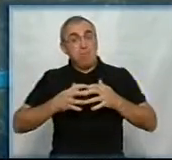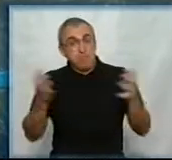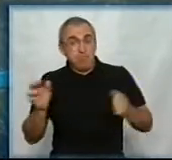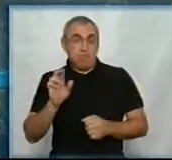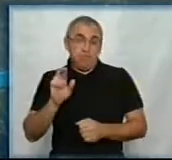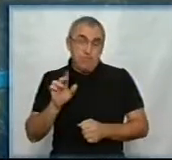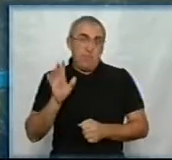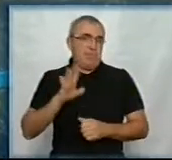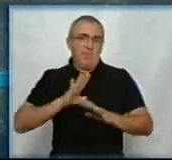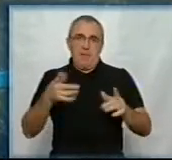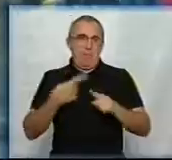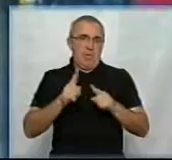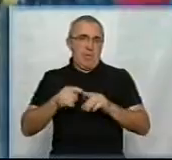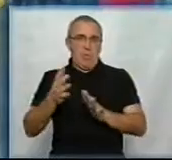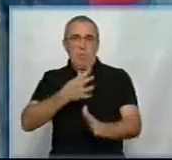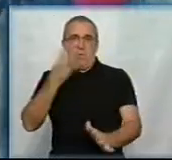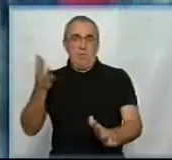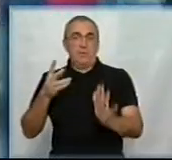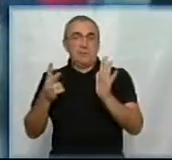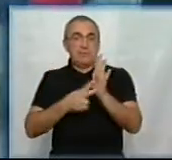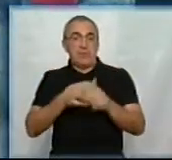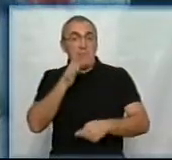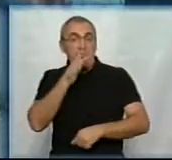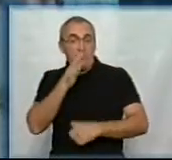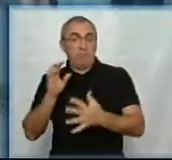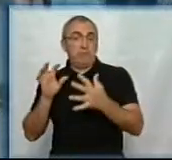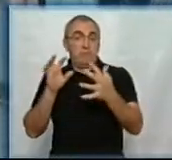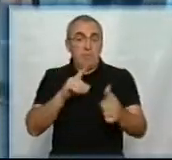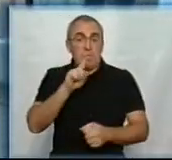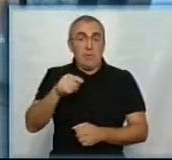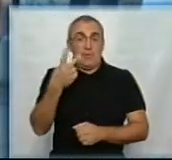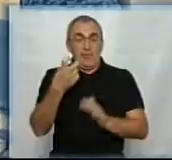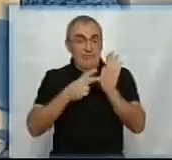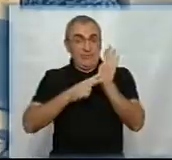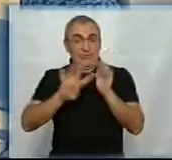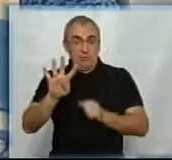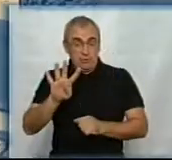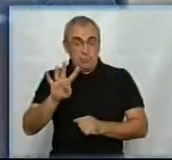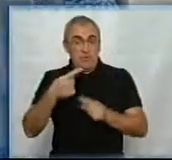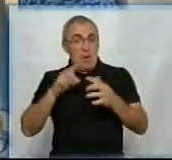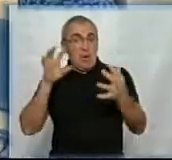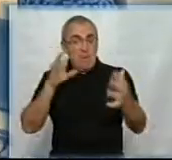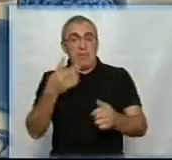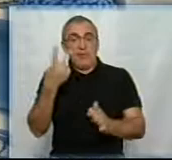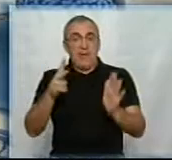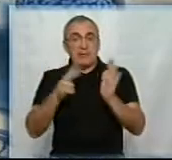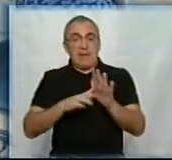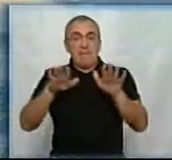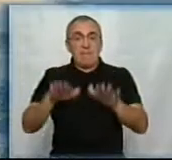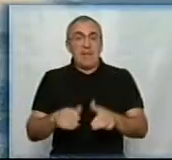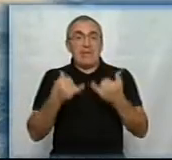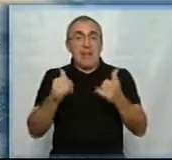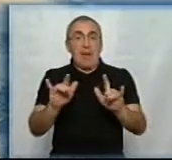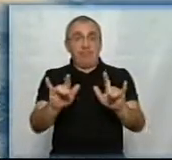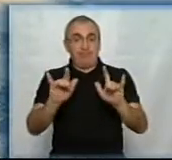більше, то, звісно, не було б таких очередей. О сьомій годині на зупинку під'їжджає автобус номер 274. У цьому автобусі 27 місць для сидіння.